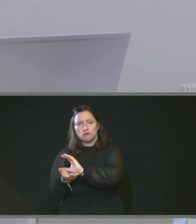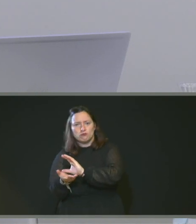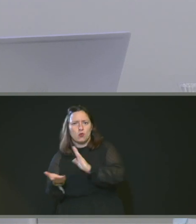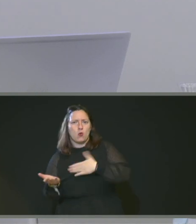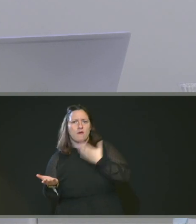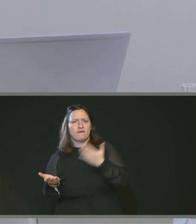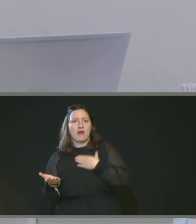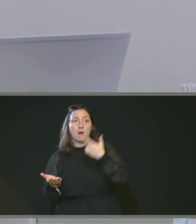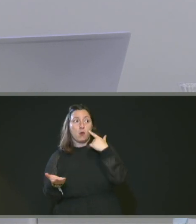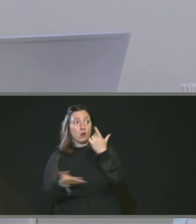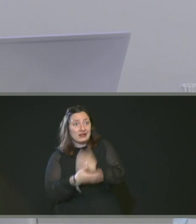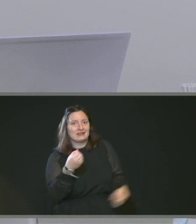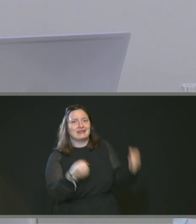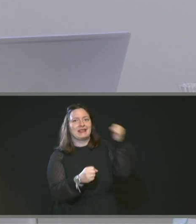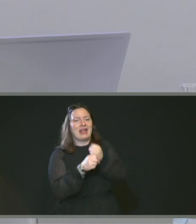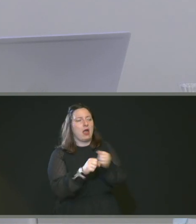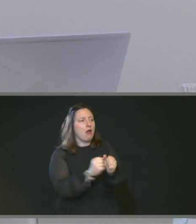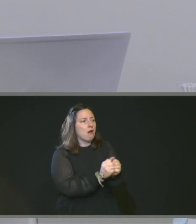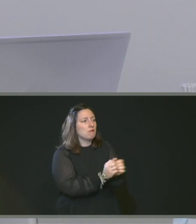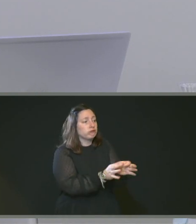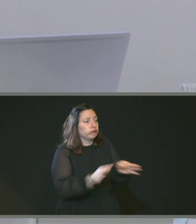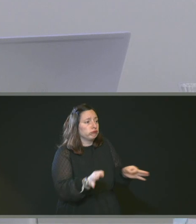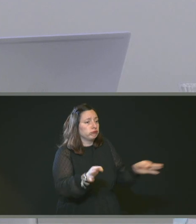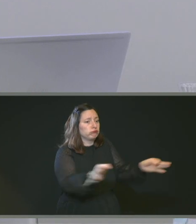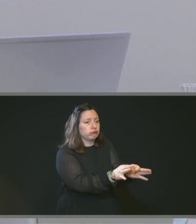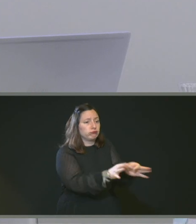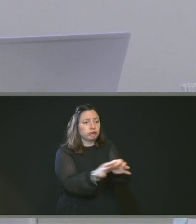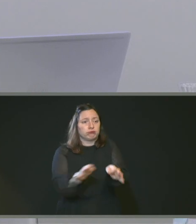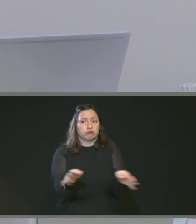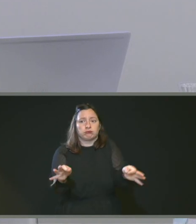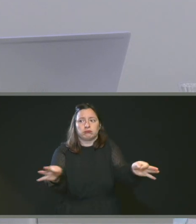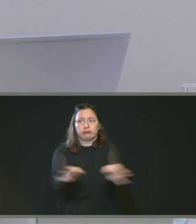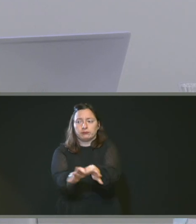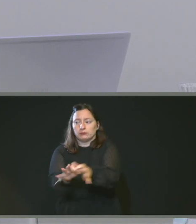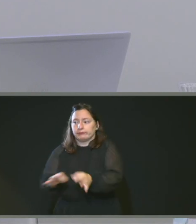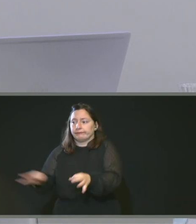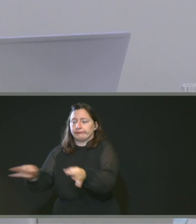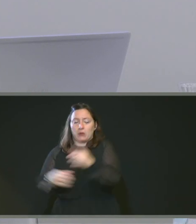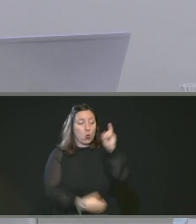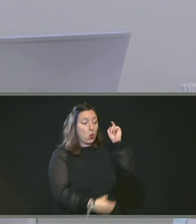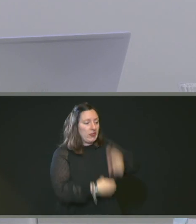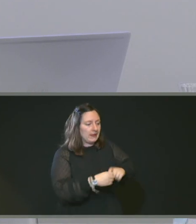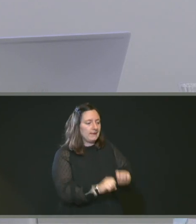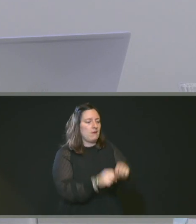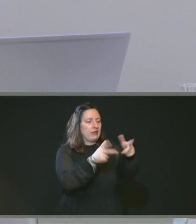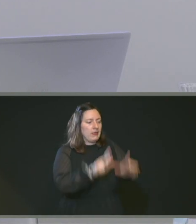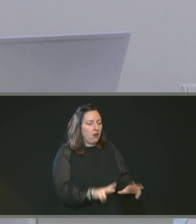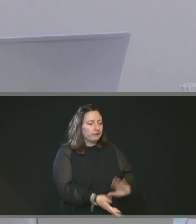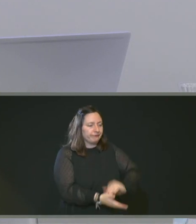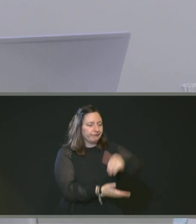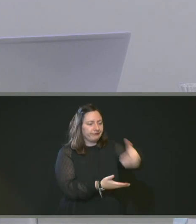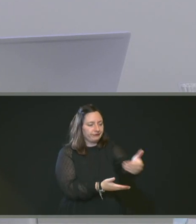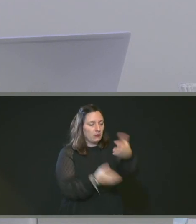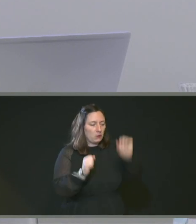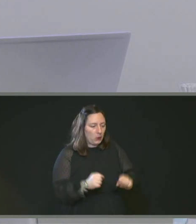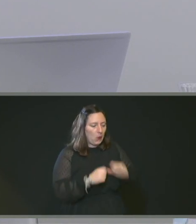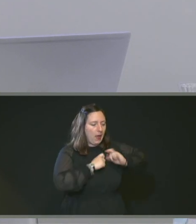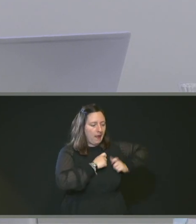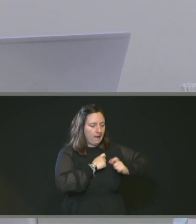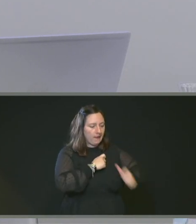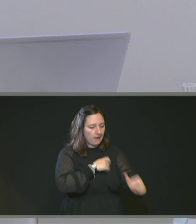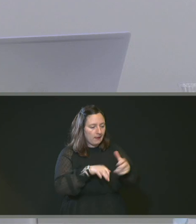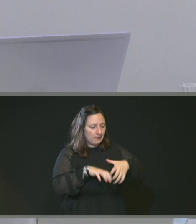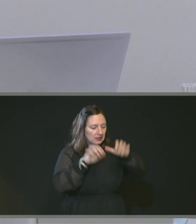de cabines connectées sur le territoire métropolitain et ainsi permettre aux usagers de réaliser leurs démarches dématérialisées en limitant leurs